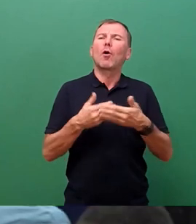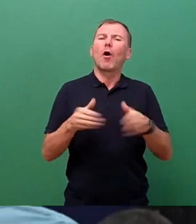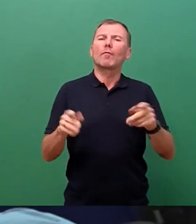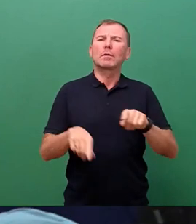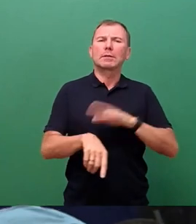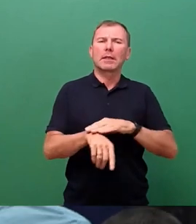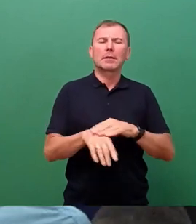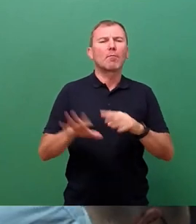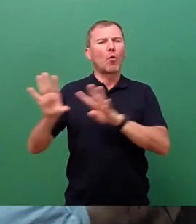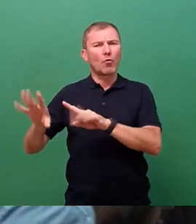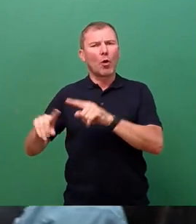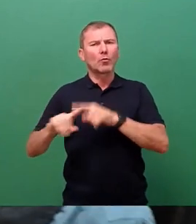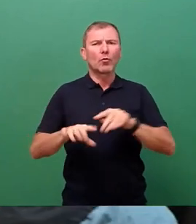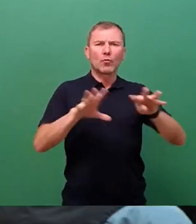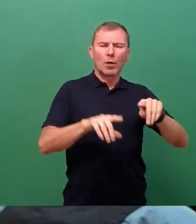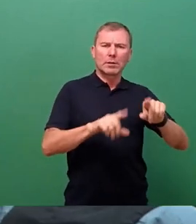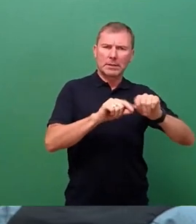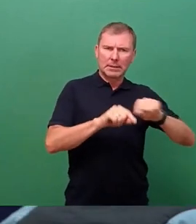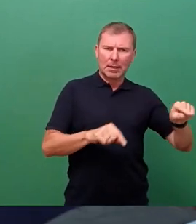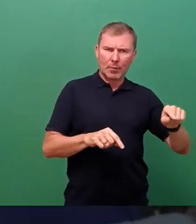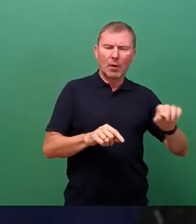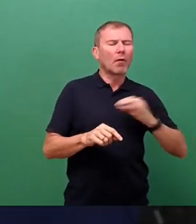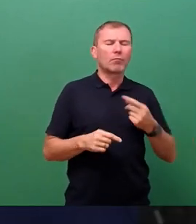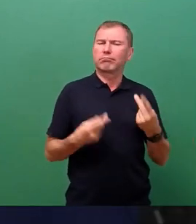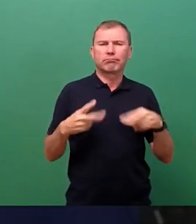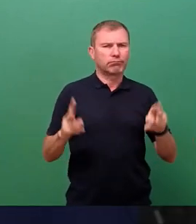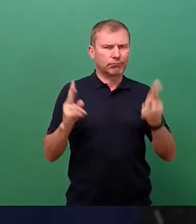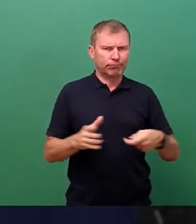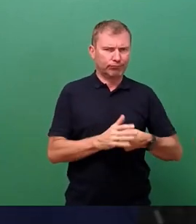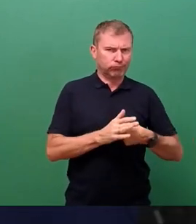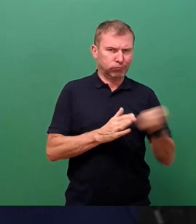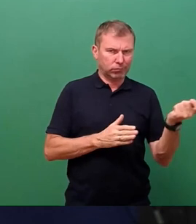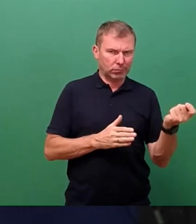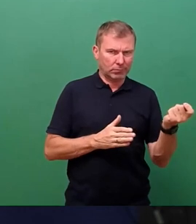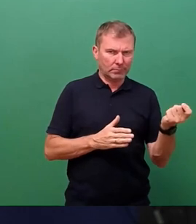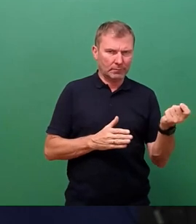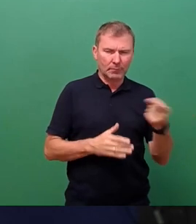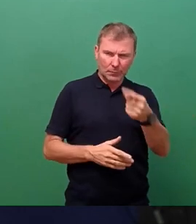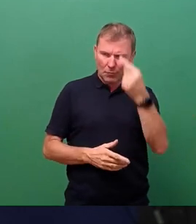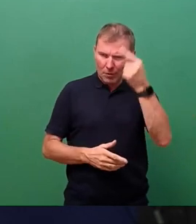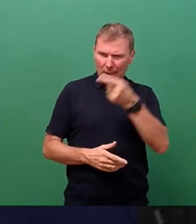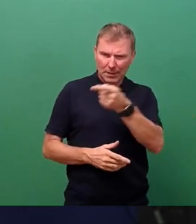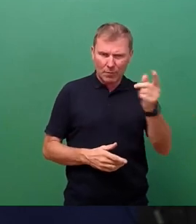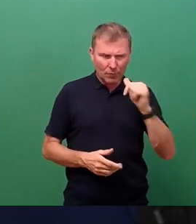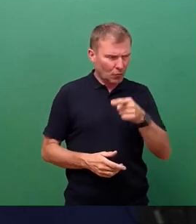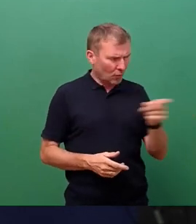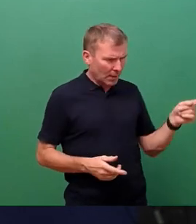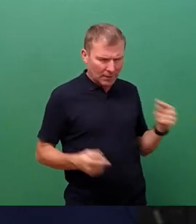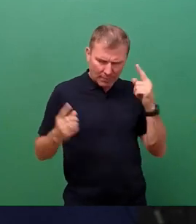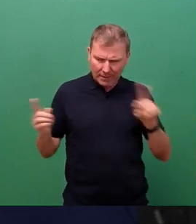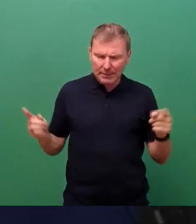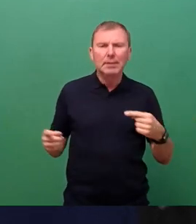und 19.12. in Dresden für unzulässig erklärt. Zur Erinnerung vielleicht nochmal für die Kolleginnen und Kollegen. Wir hatten